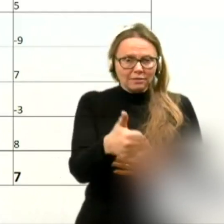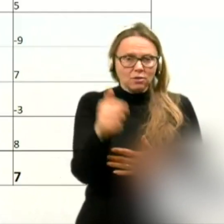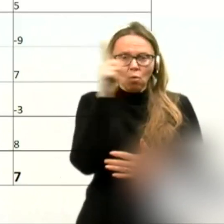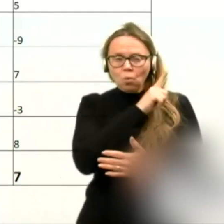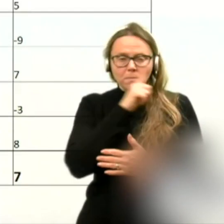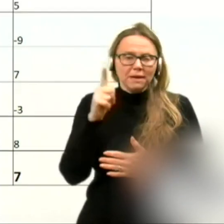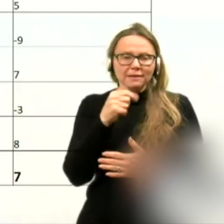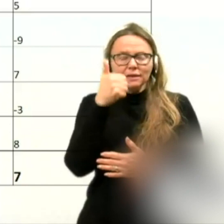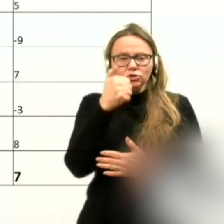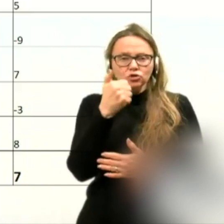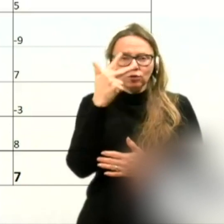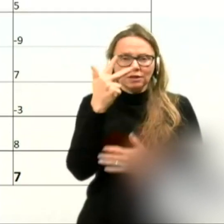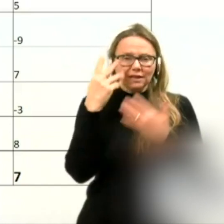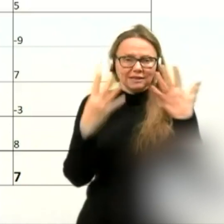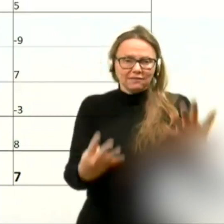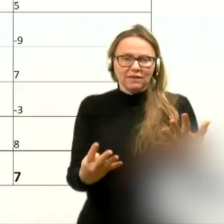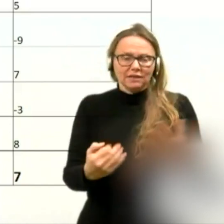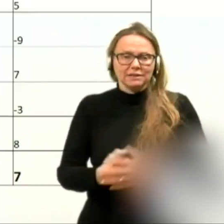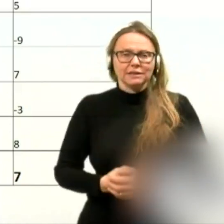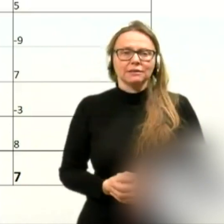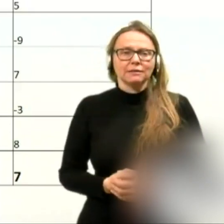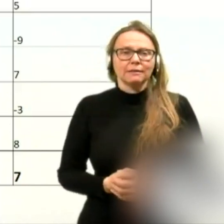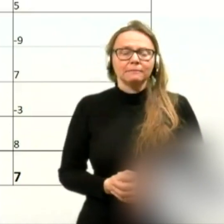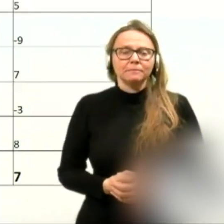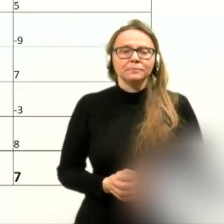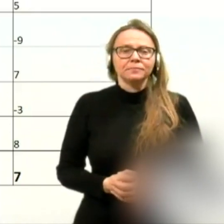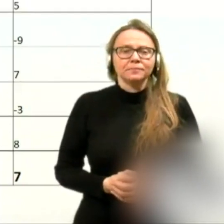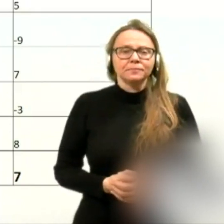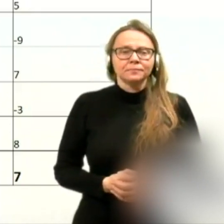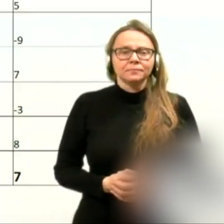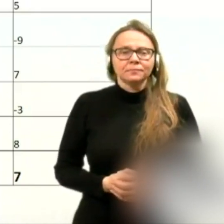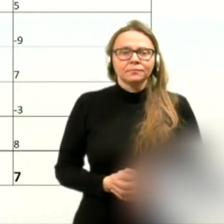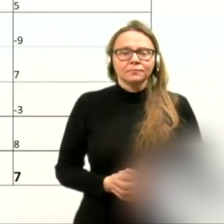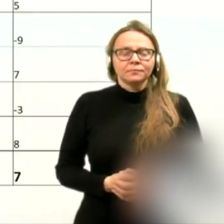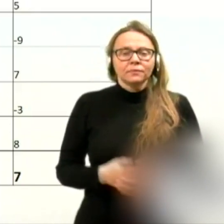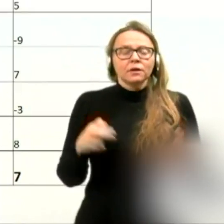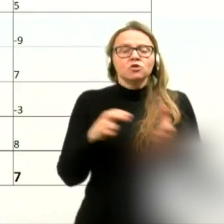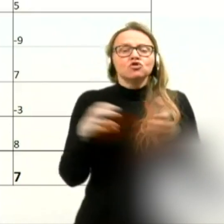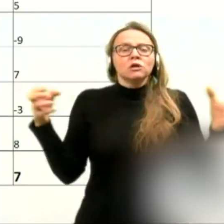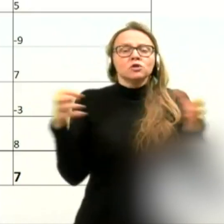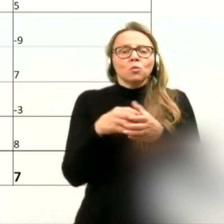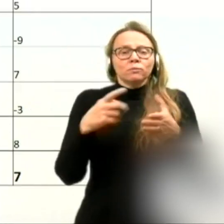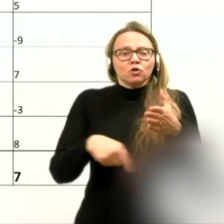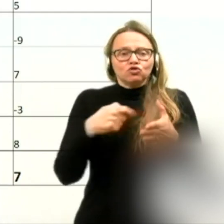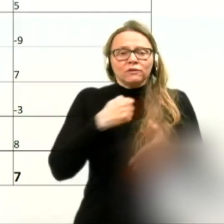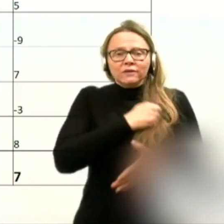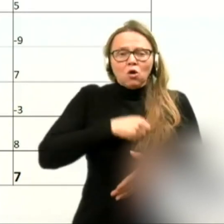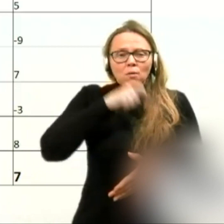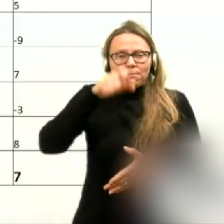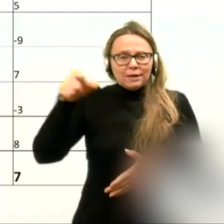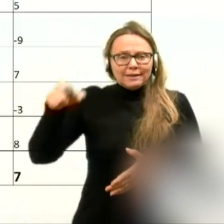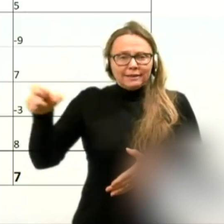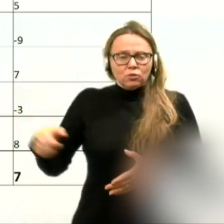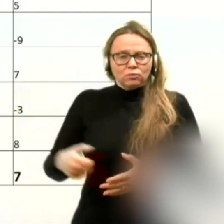v petek pa 193. In še skupno število bolnikov,